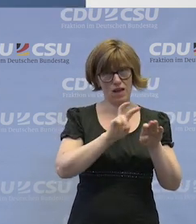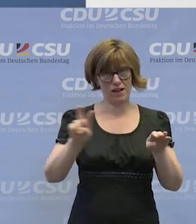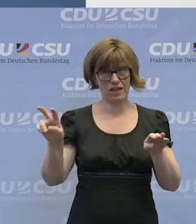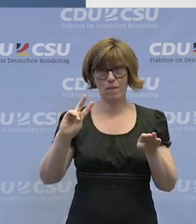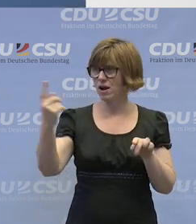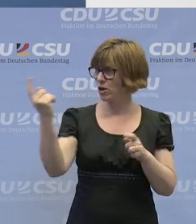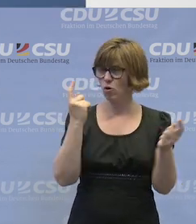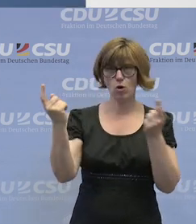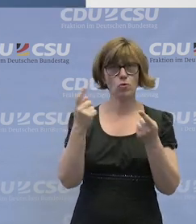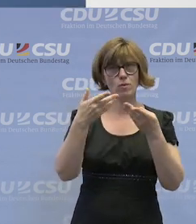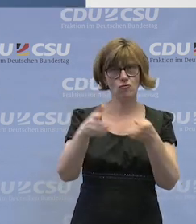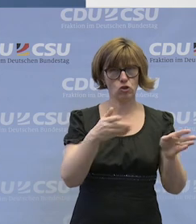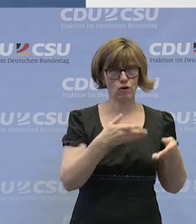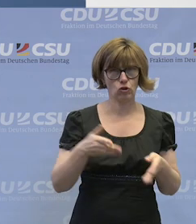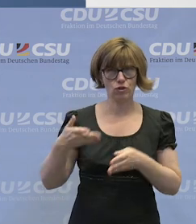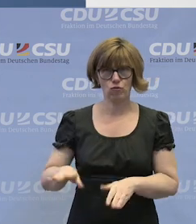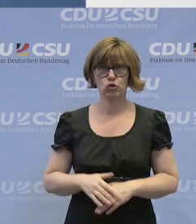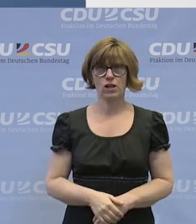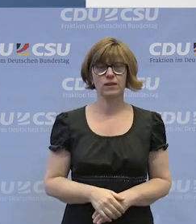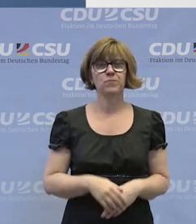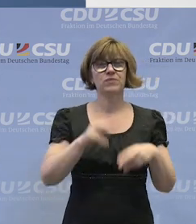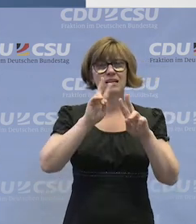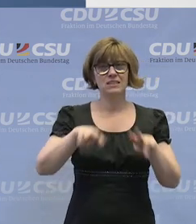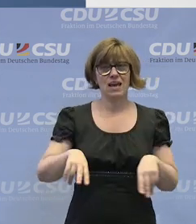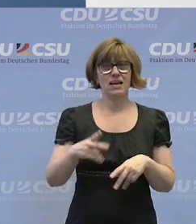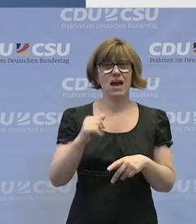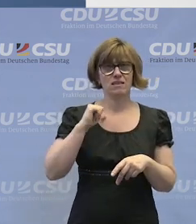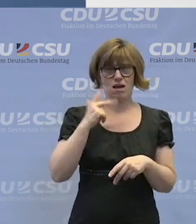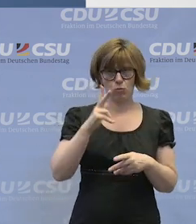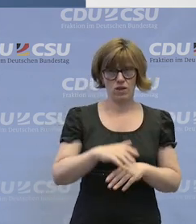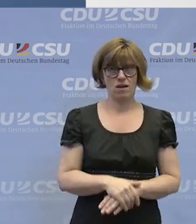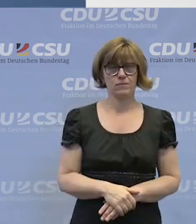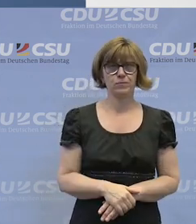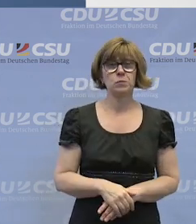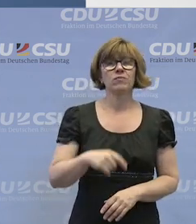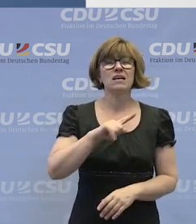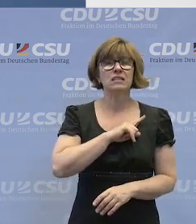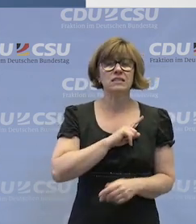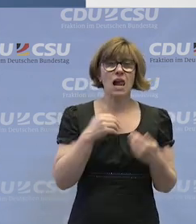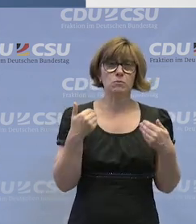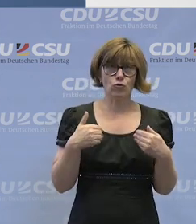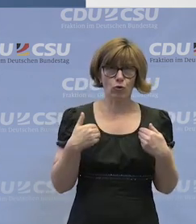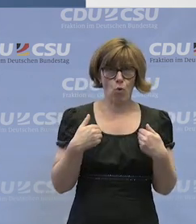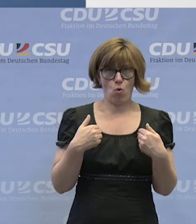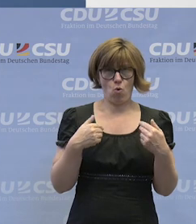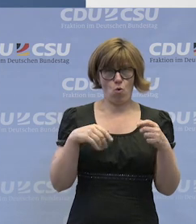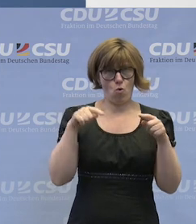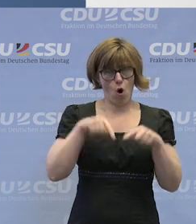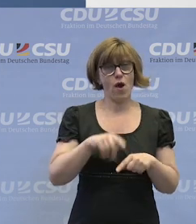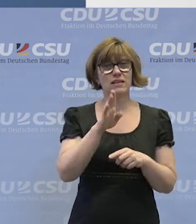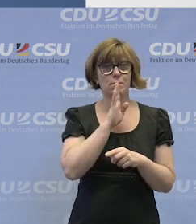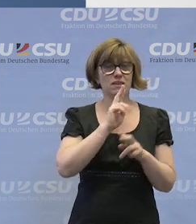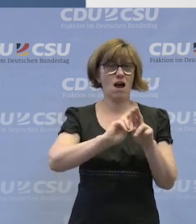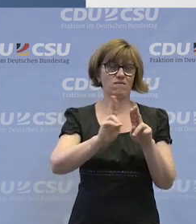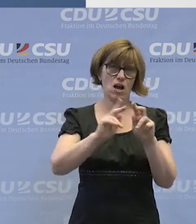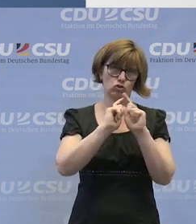die gleich noch ausführlich vorgestellt werden, sehr geehrte Damen und Herren, ich freue mich, Sie heute Mittag zur